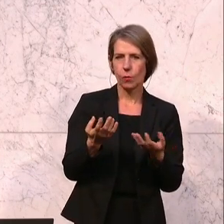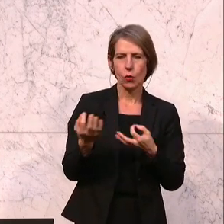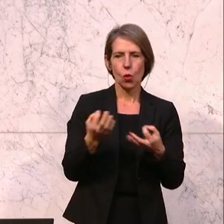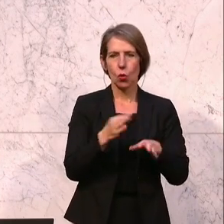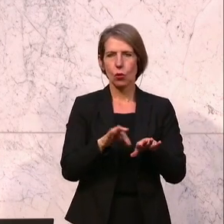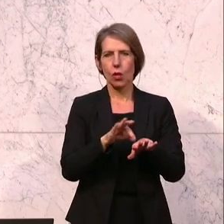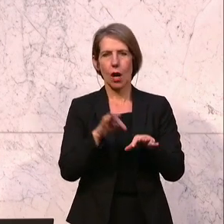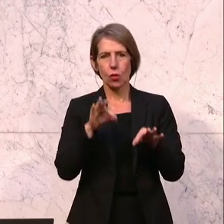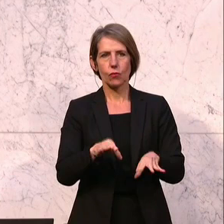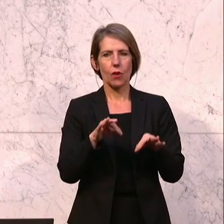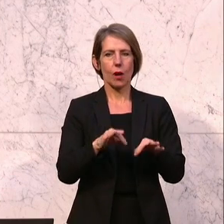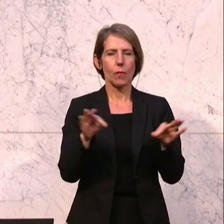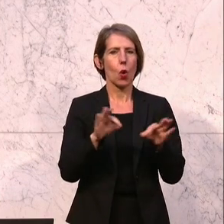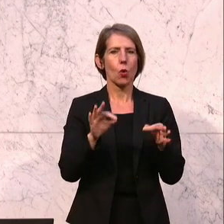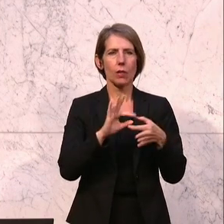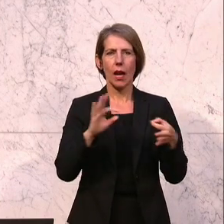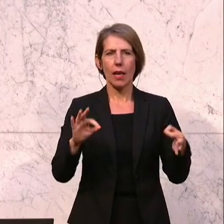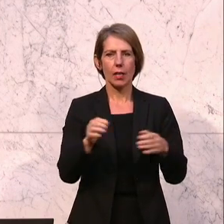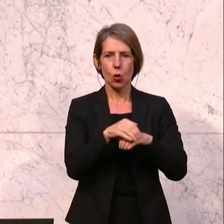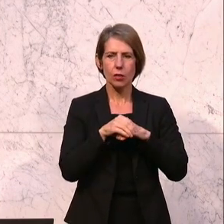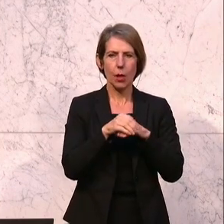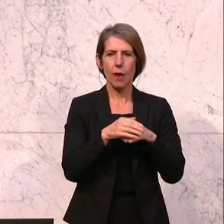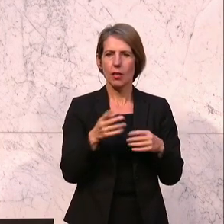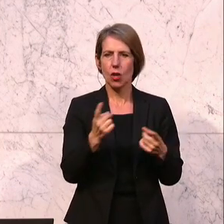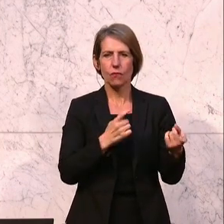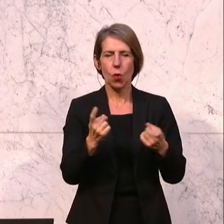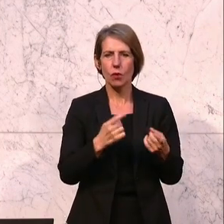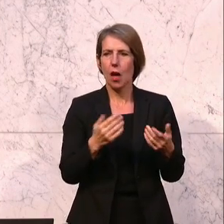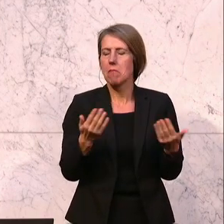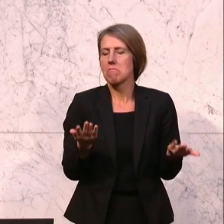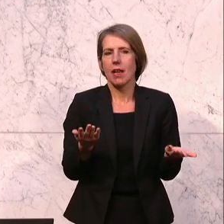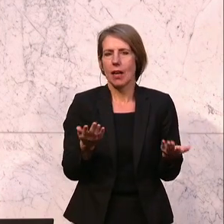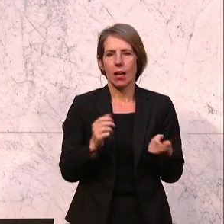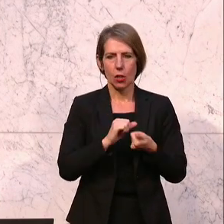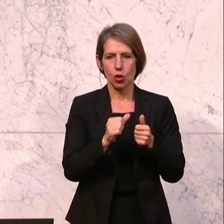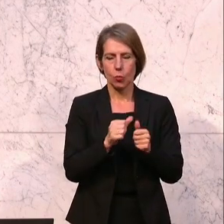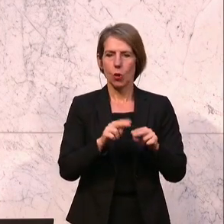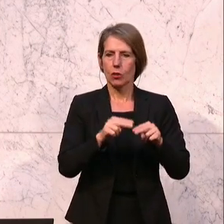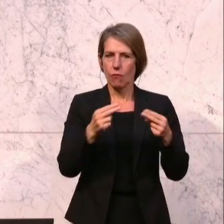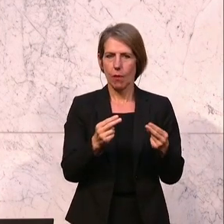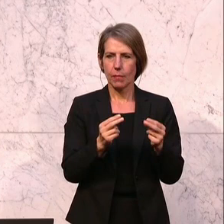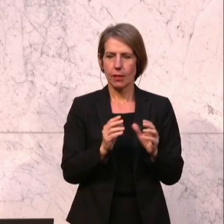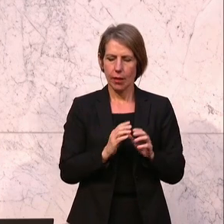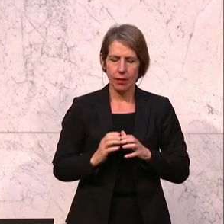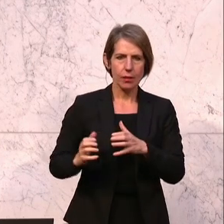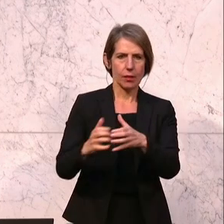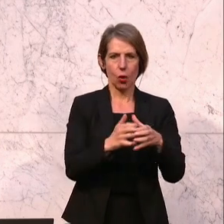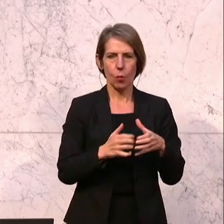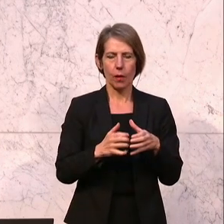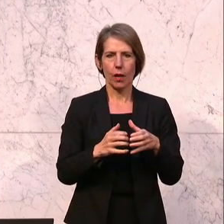welcher Religionsgemeinschaft man angehört, im Sport sind wir alle gleich. Sport verbindet und Sport kennt keine Barrieren.